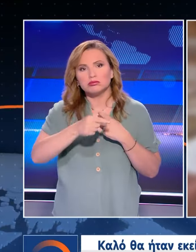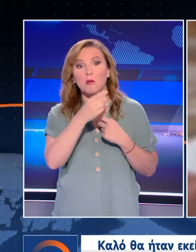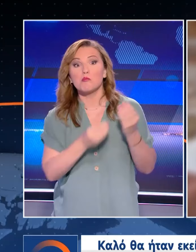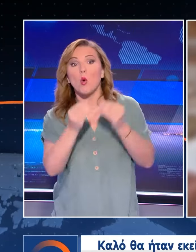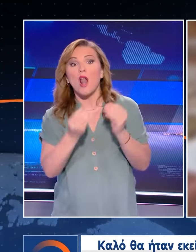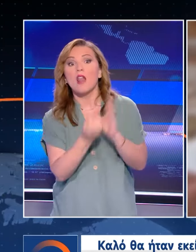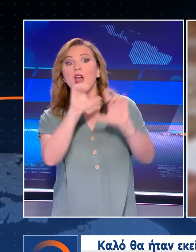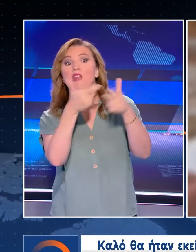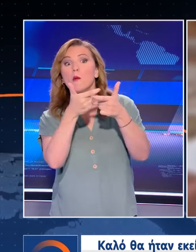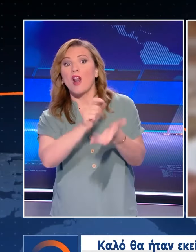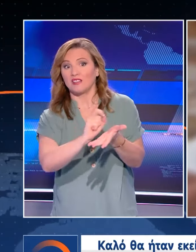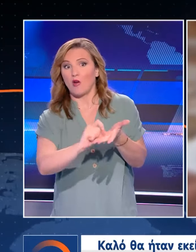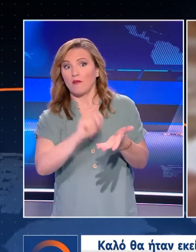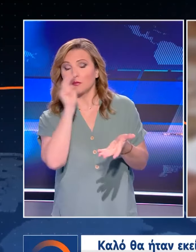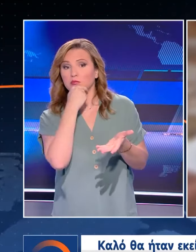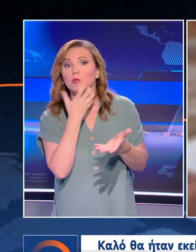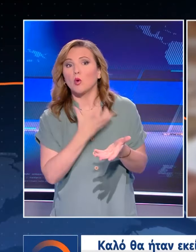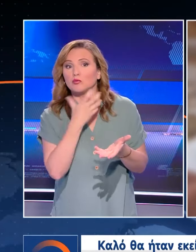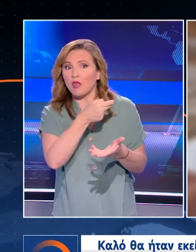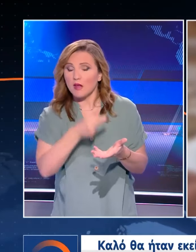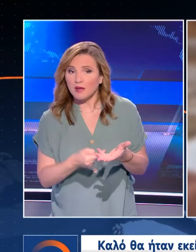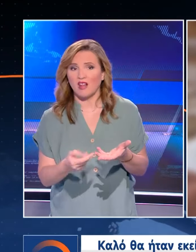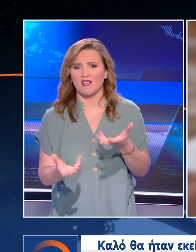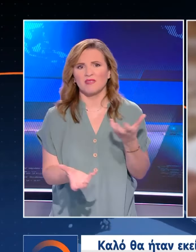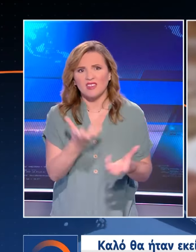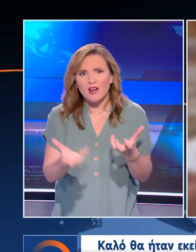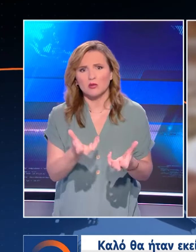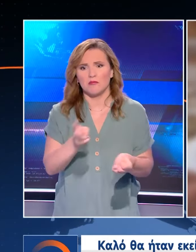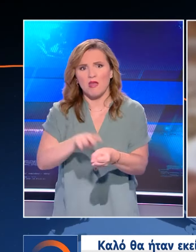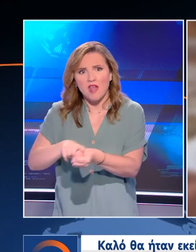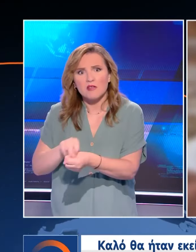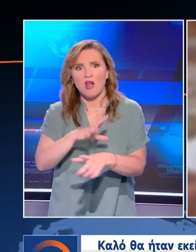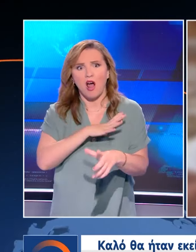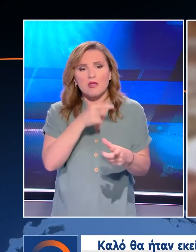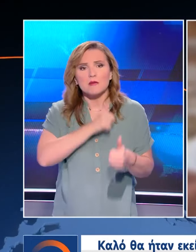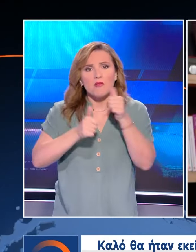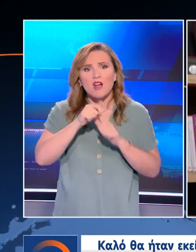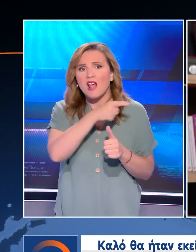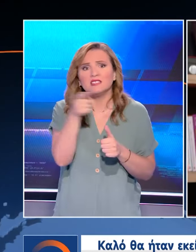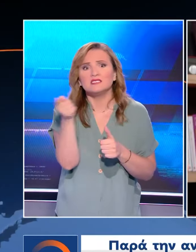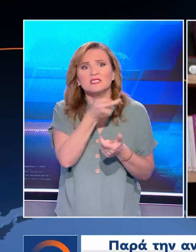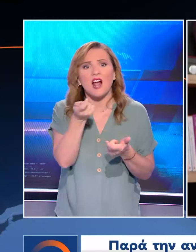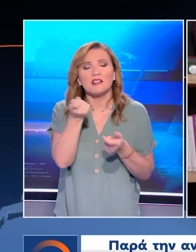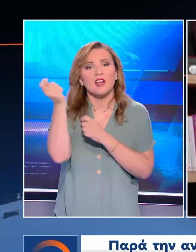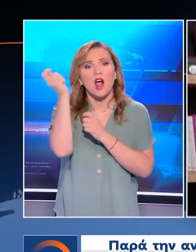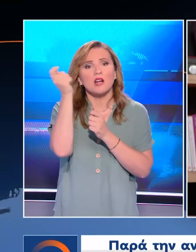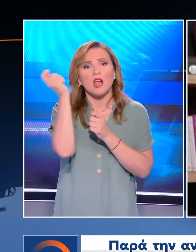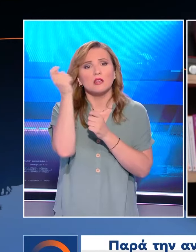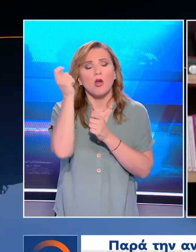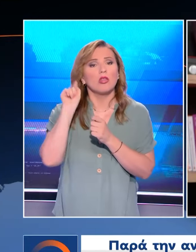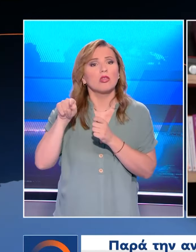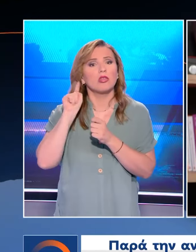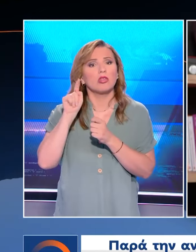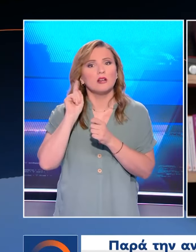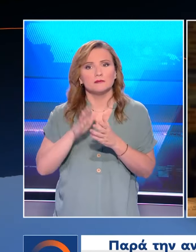μαξί μου να ασχοληθείτε με πιο σοβαρά θέματα κόσμος καίγεται, πεθαίνει, μένει στο δρόμο παρά την αναδίπλωση του Νίκου Παπά μετά